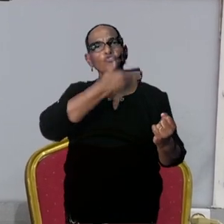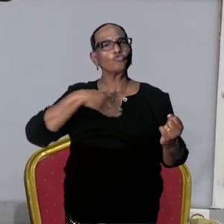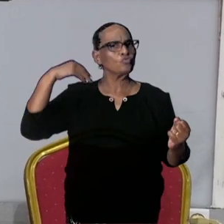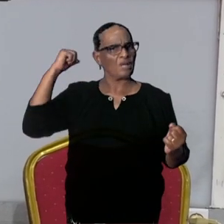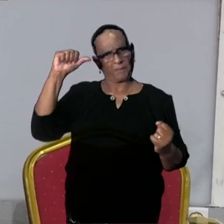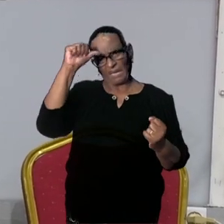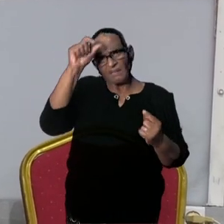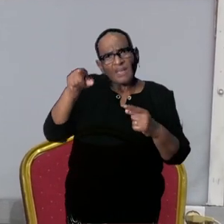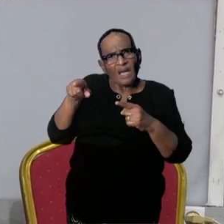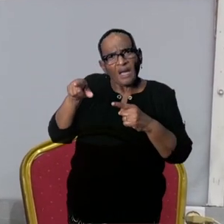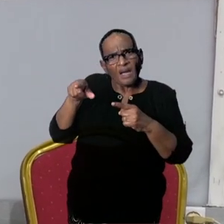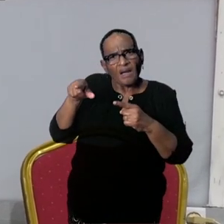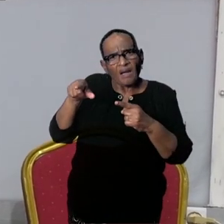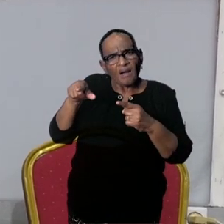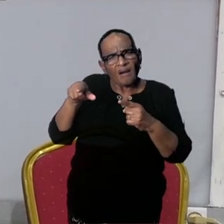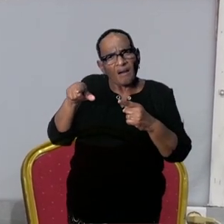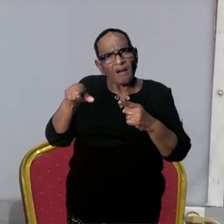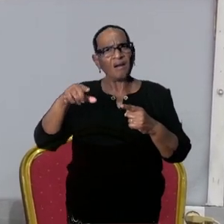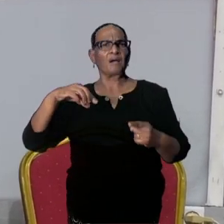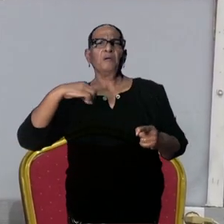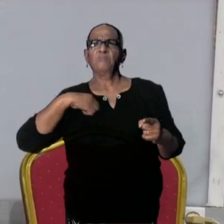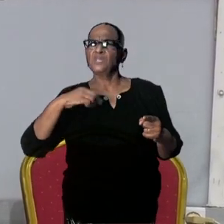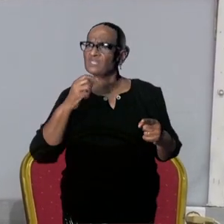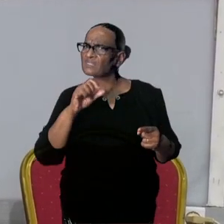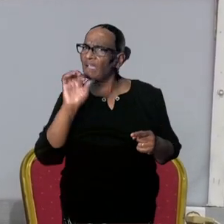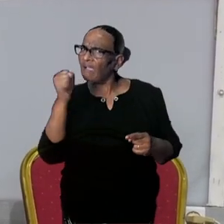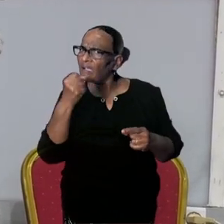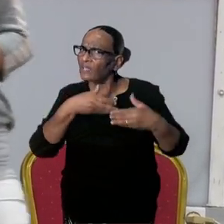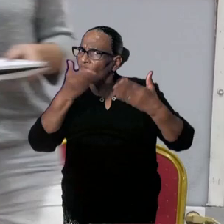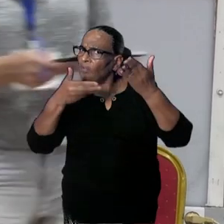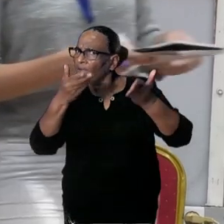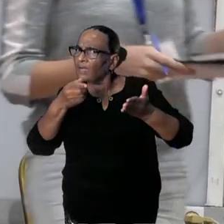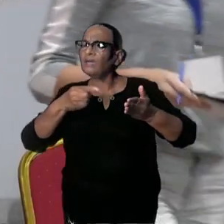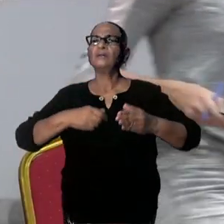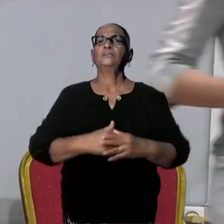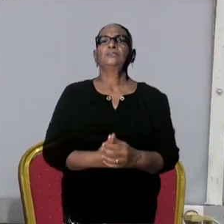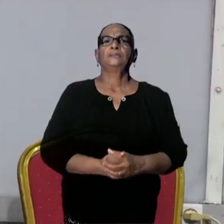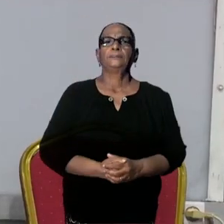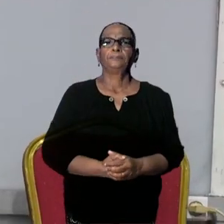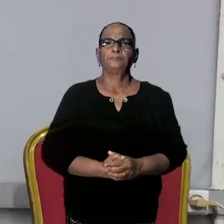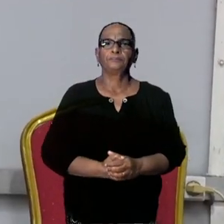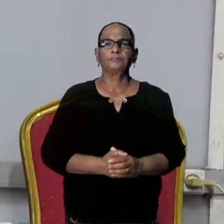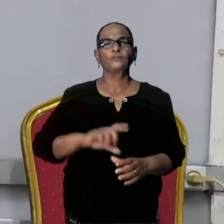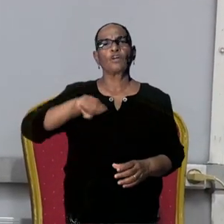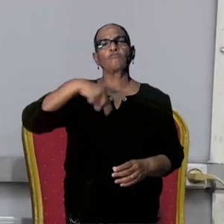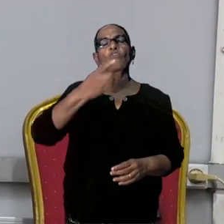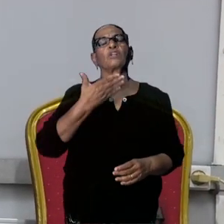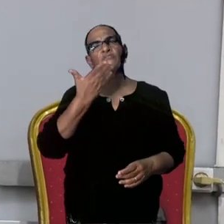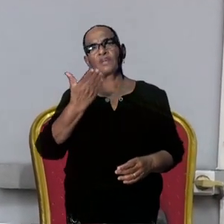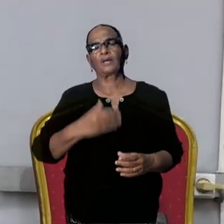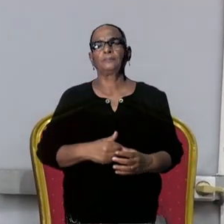ik. Ja minister, kunt u dat nog even toelichten? Dank u wel. De volgende vraag.